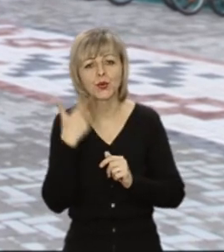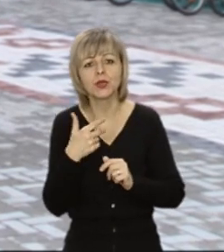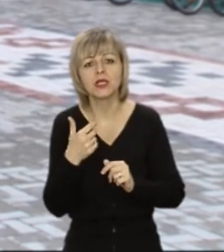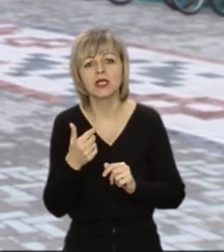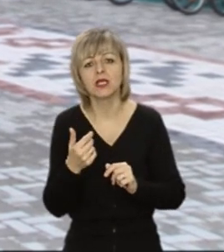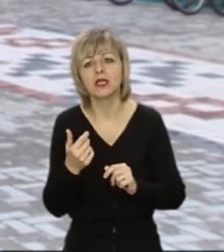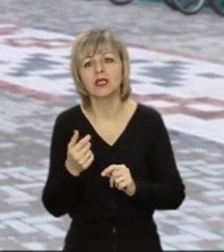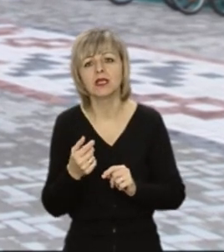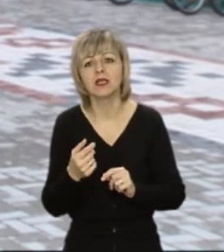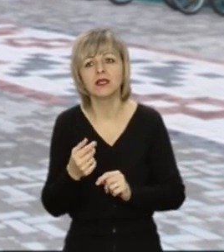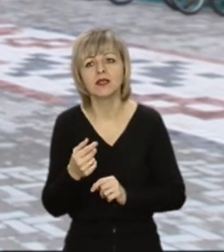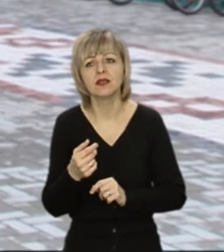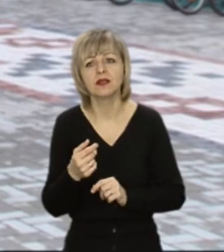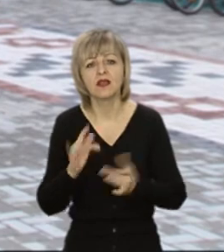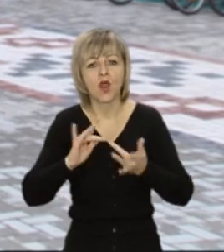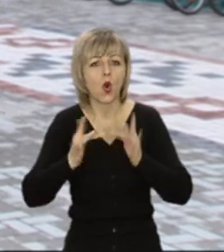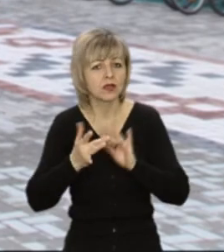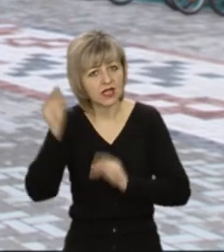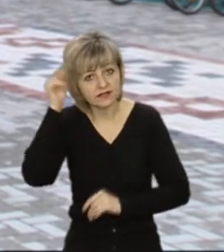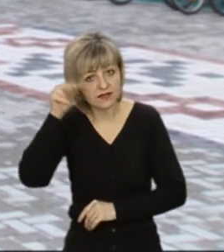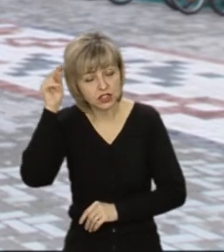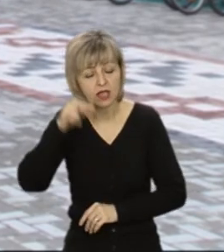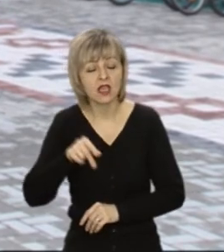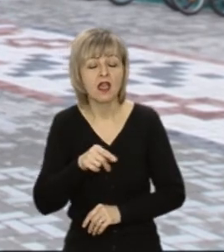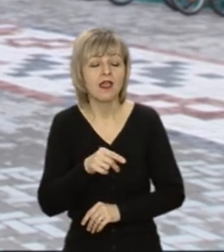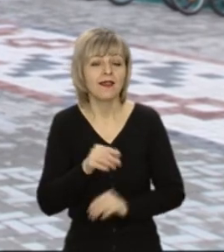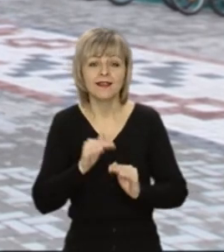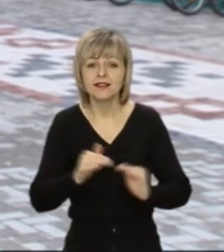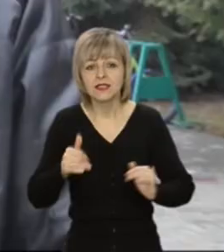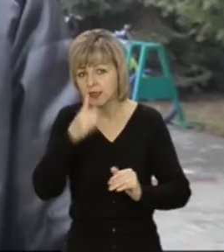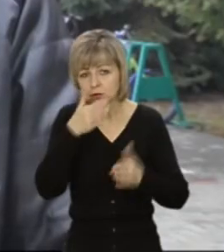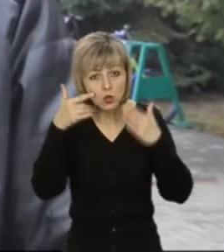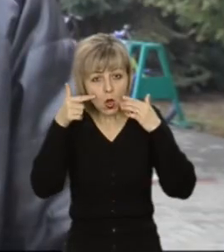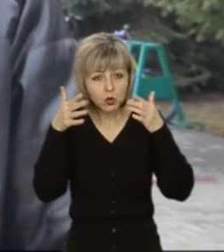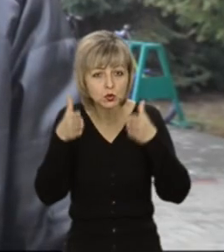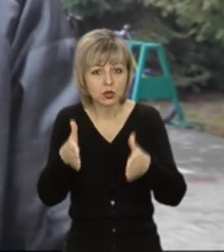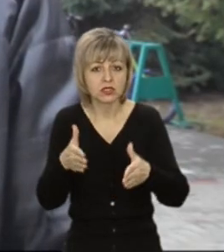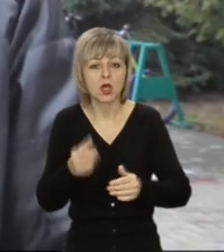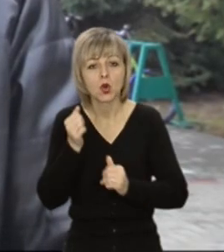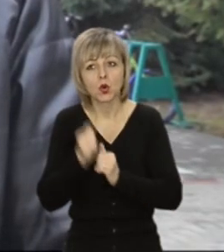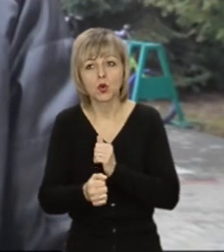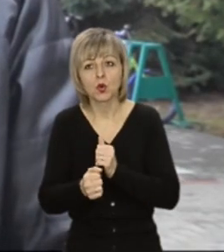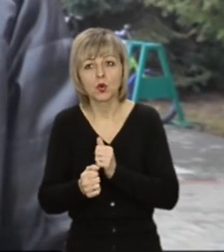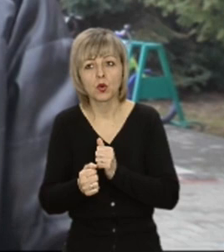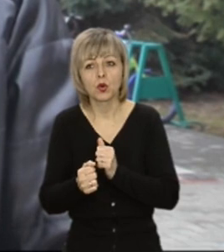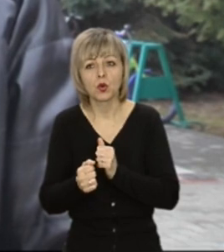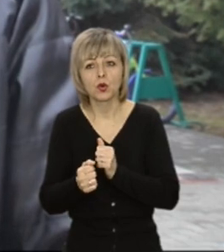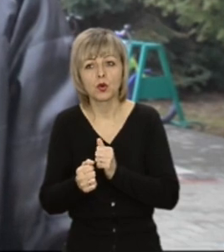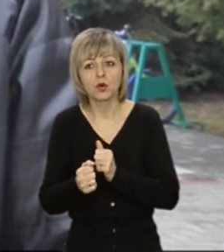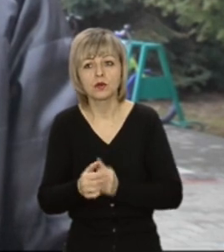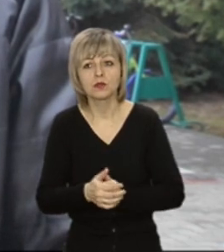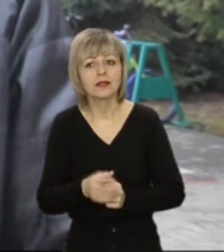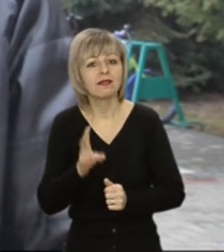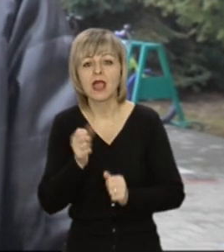на саме онлайн навчанні, вони не можуть так сконцентруватися. Не кожен має інтернет у нас тут на вишку і це